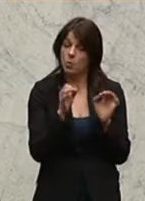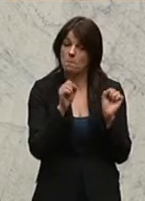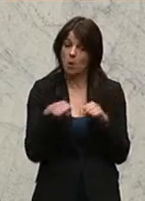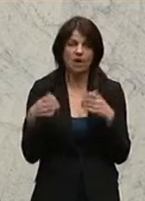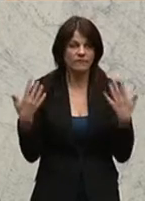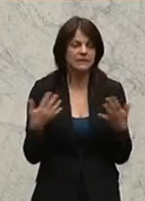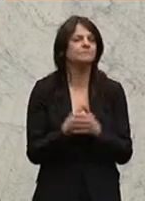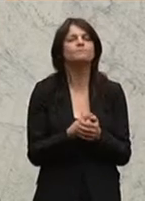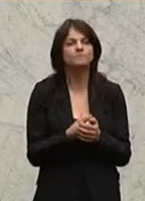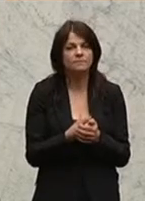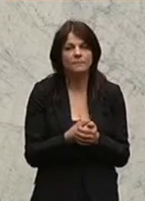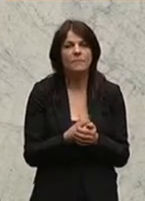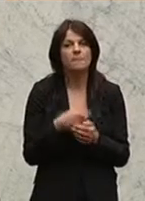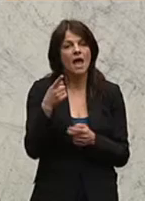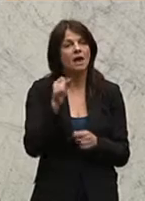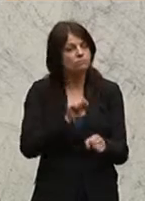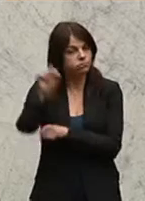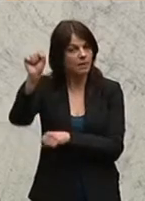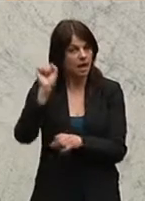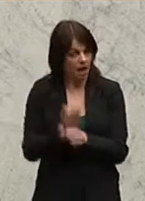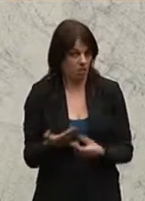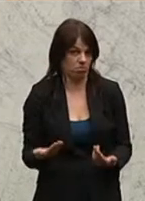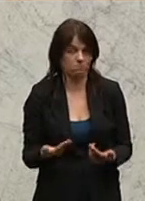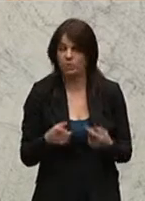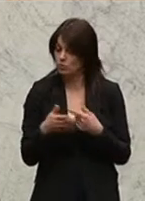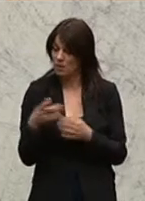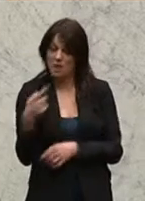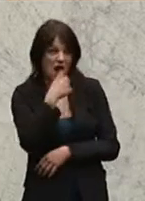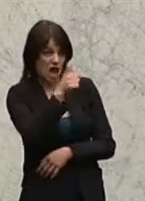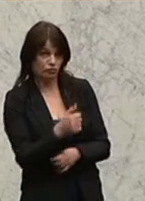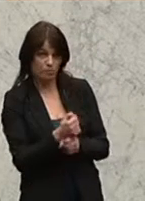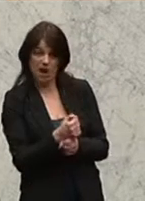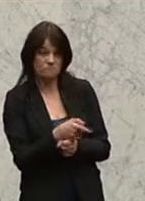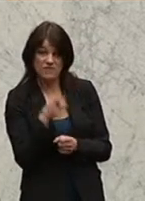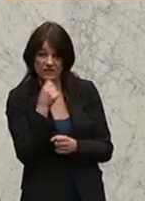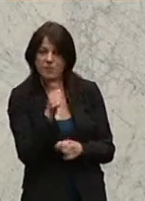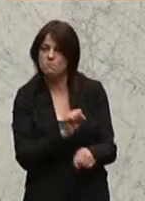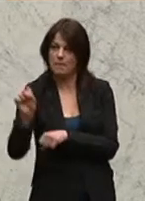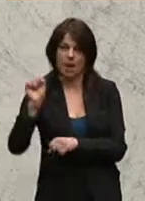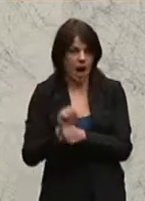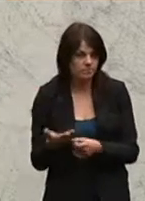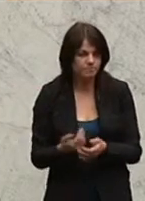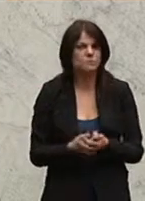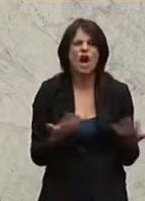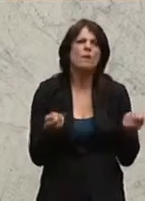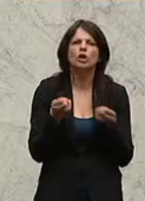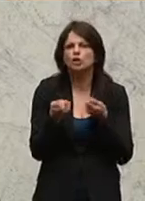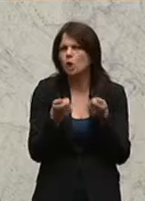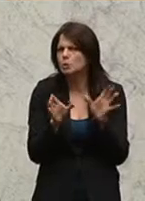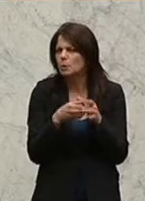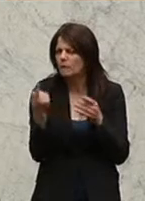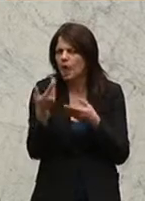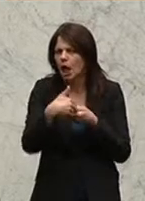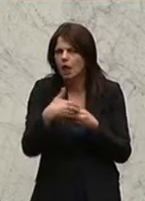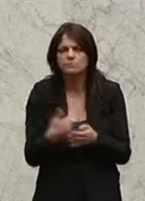Sie hat nämlich die Möglichkeit, ein Veto einzulegen bei einer Einstufung, die ihr nicht gefällt. Nun, aber wie ist die Steuerungsgruppe aufgesetzt?